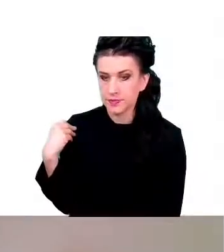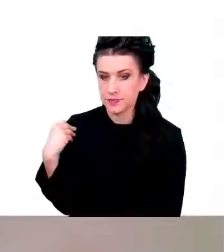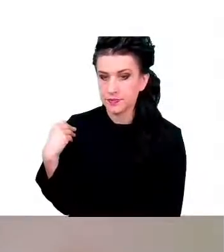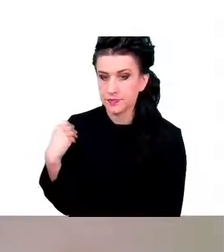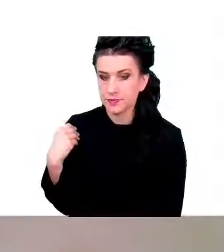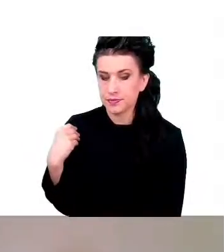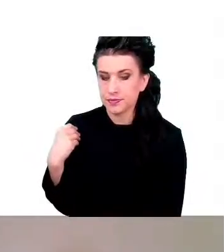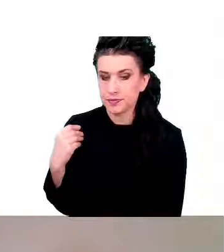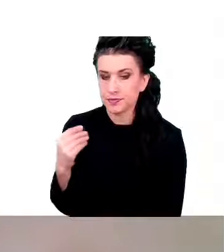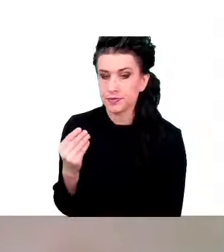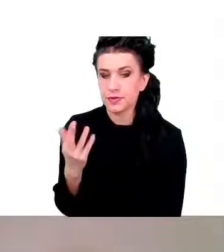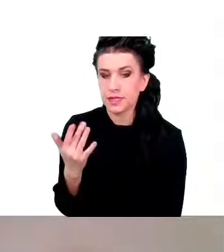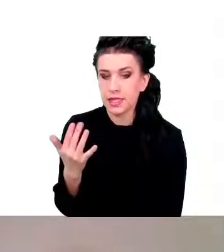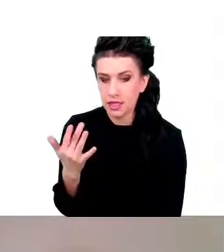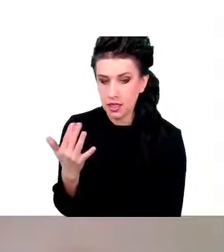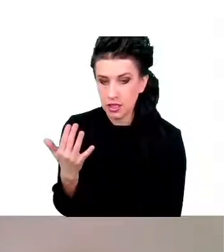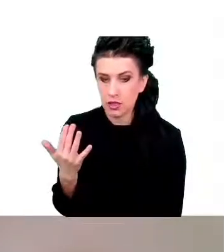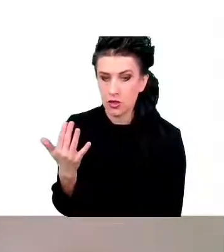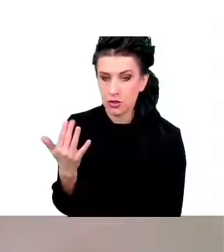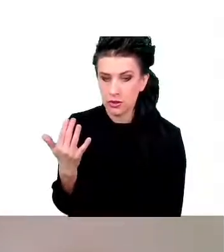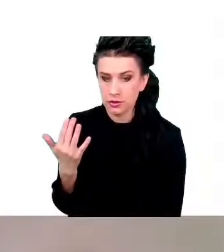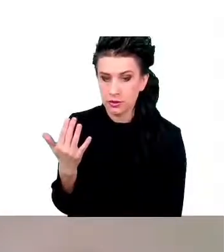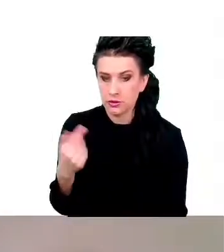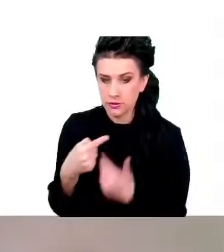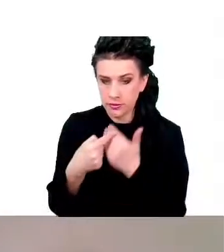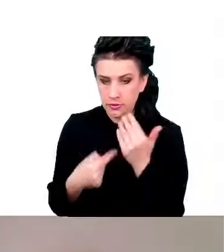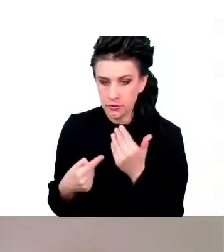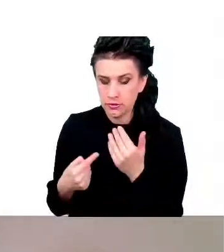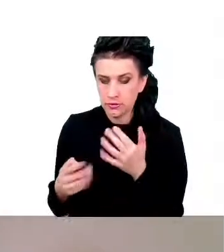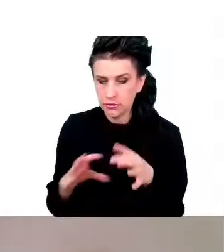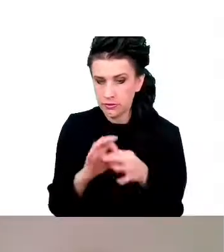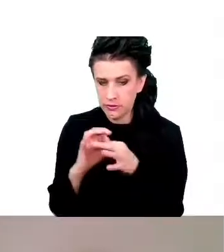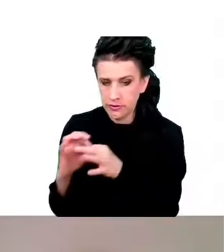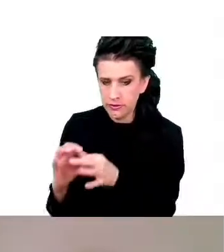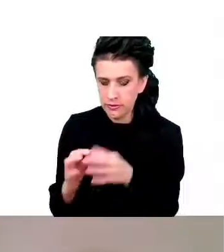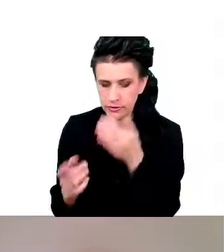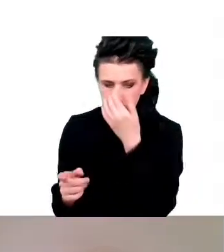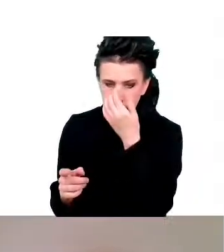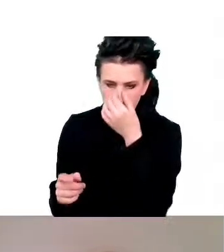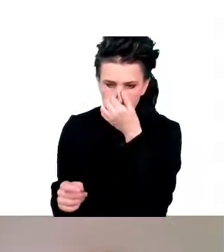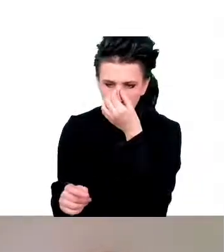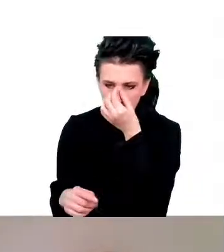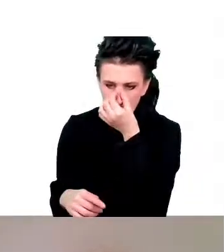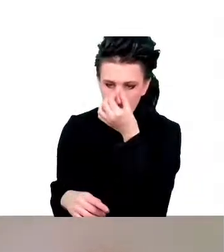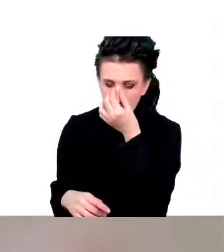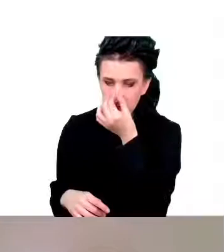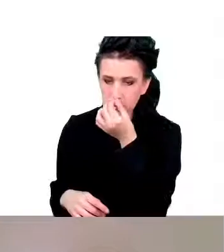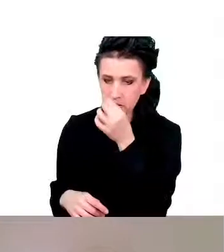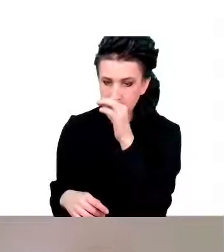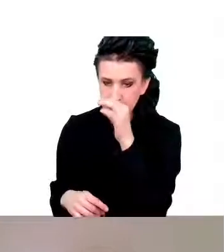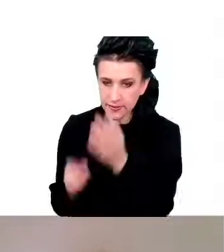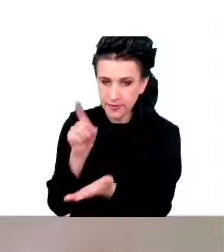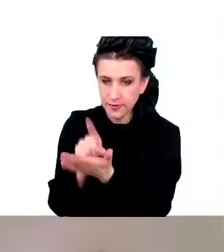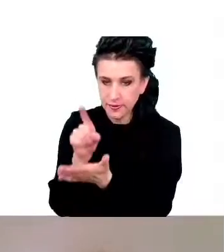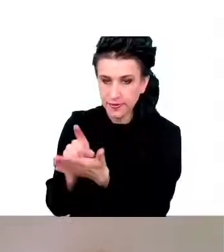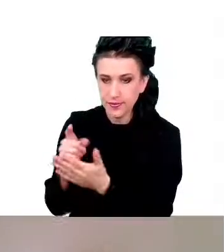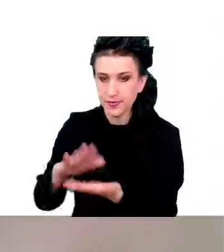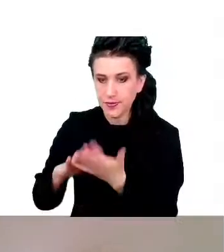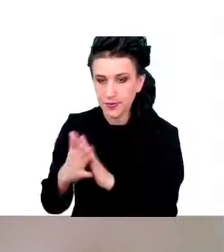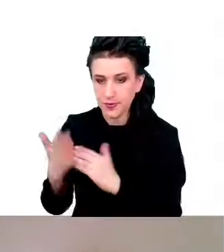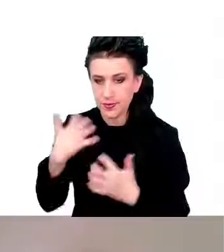połączeń czy zdolność układu nerwowego do tworzenia nowych połączeń jest coraz mniejsza,